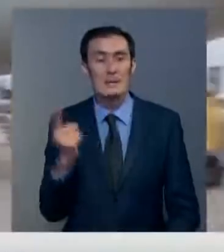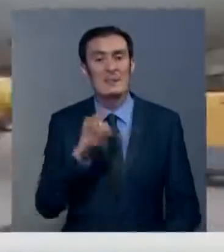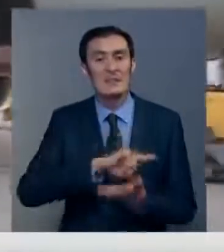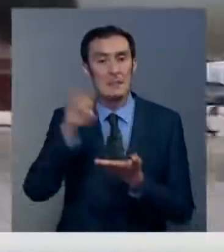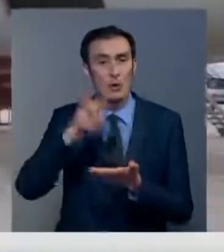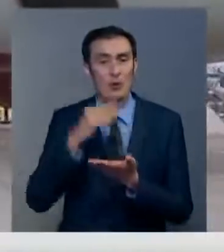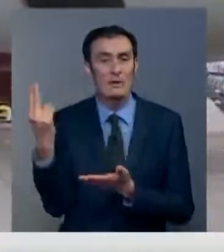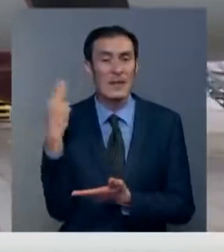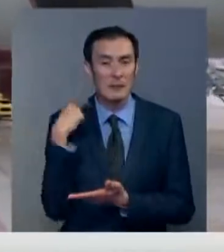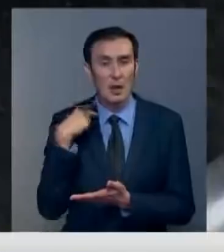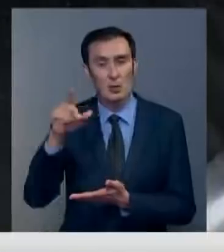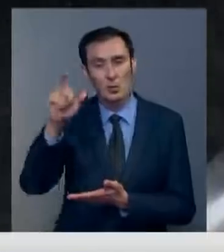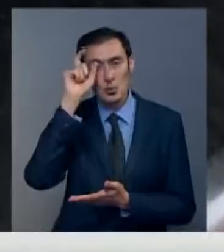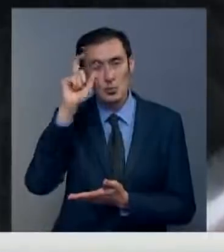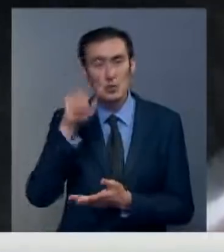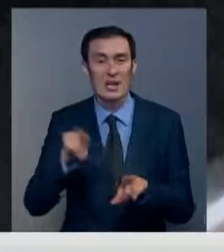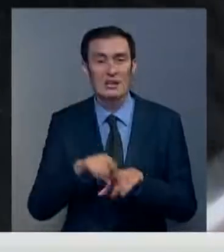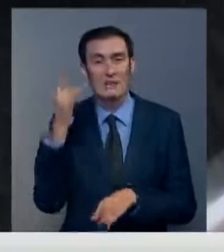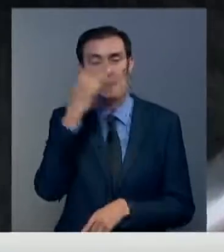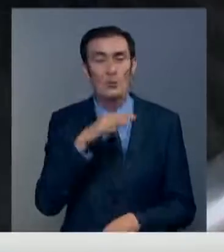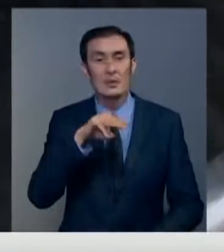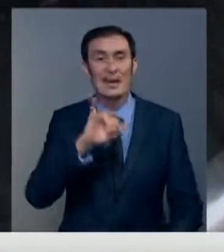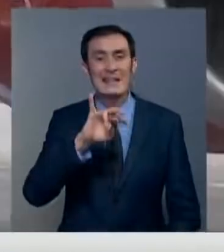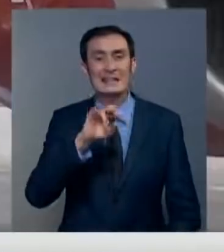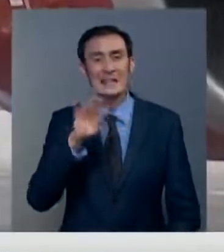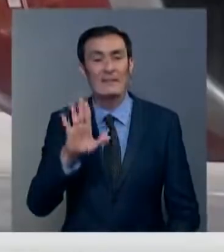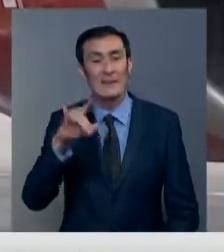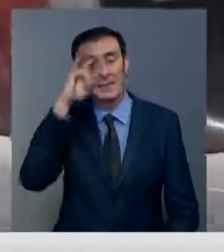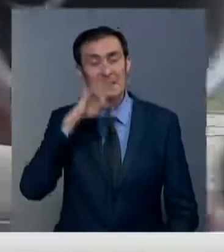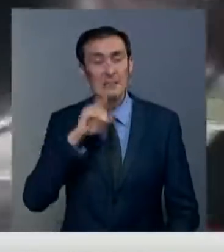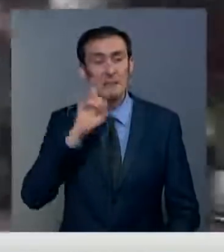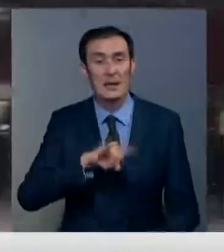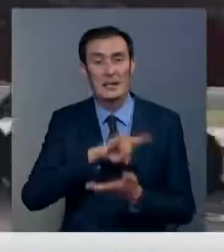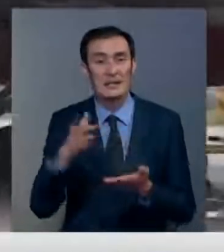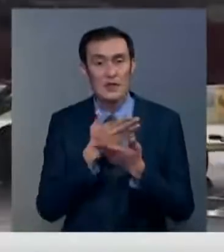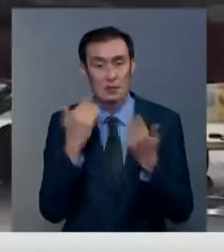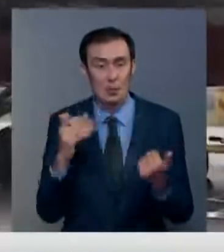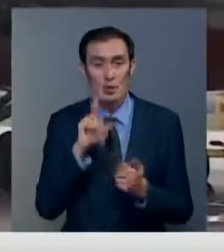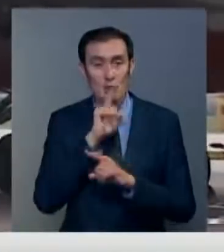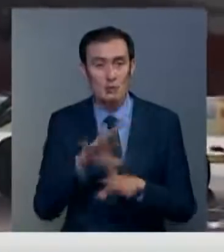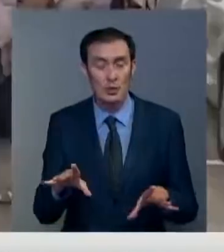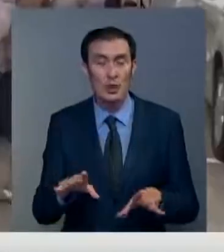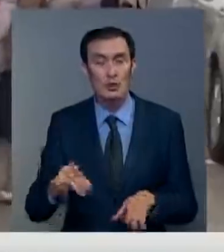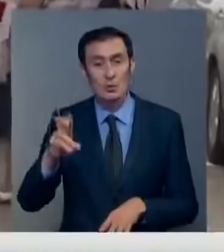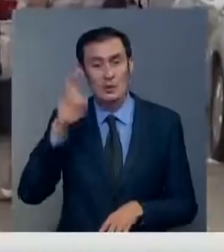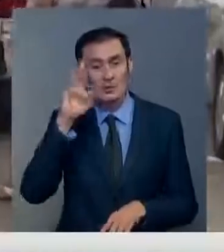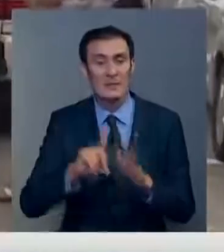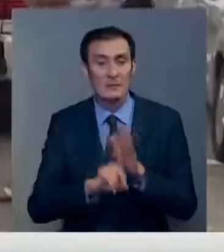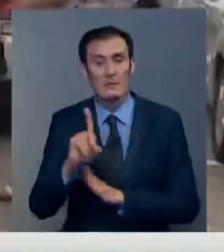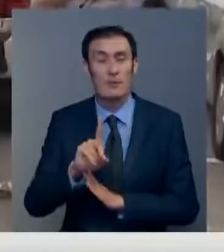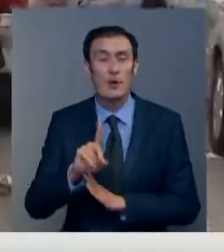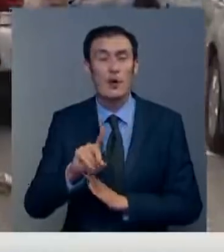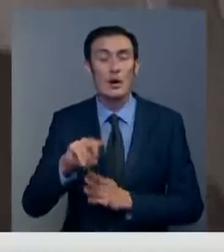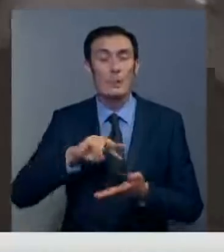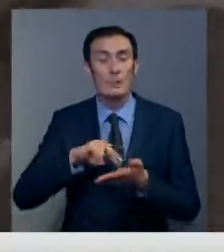полетят в Великобританию, Турцию и Танзанию. В Казахстан рейсов пока не будет. Сообщается, что авиасообщение со странами возобновится по